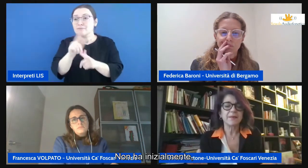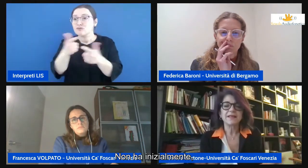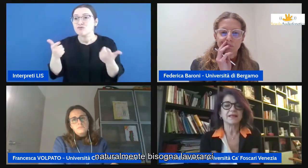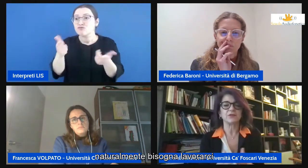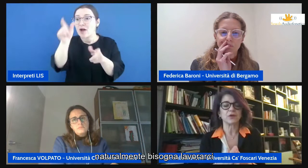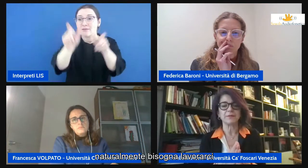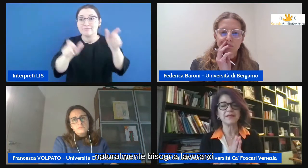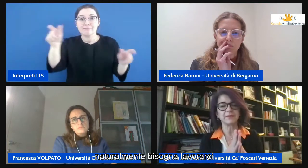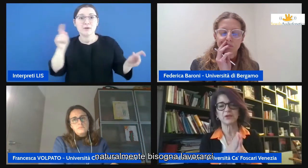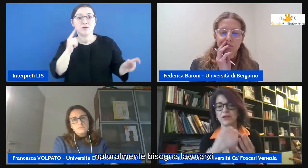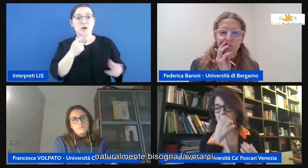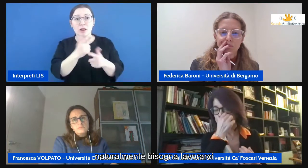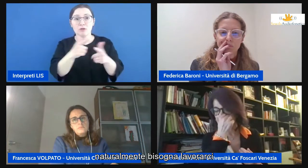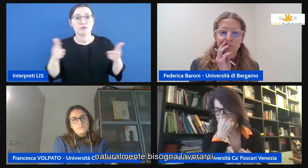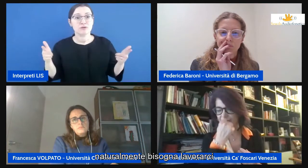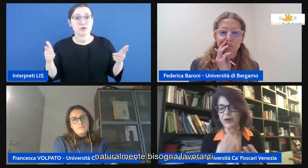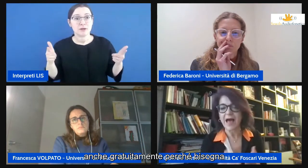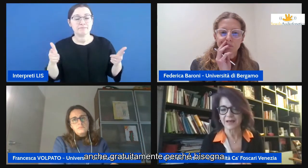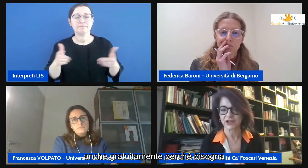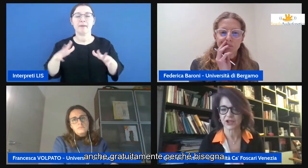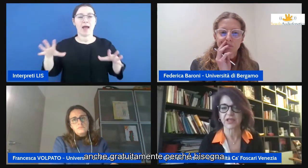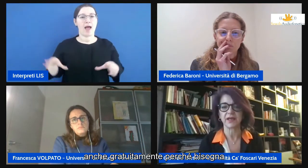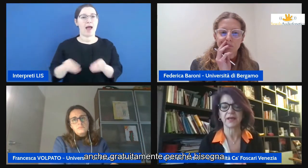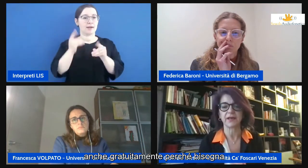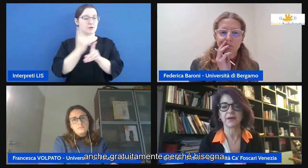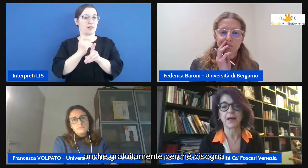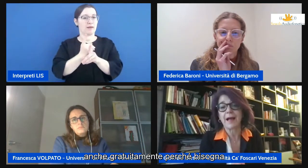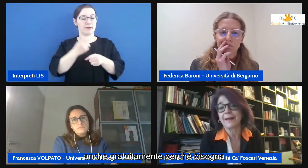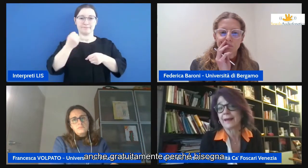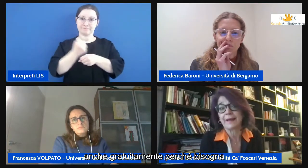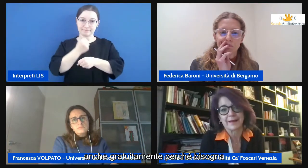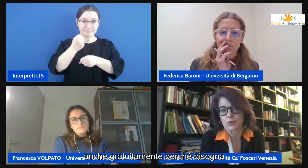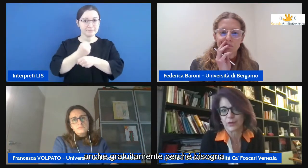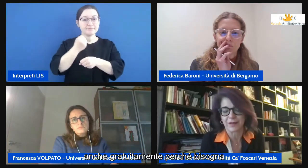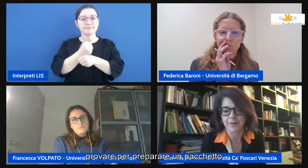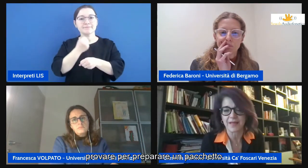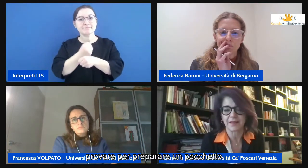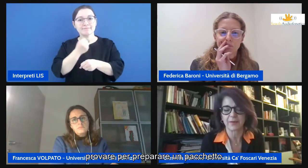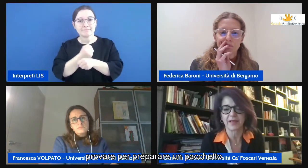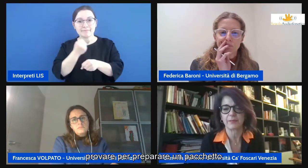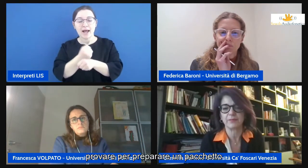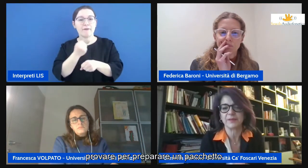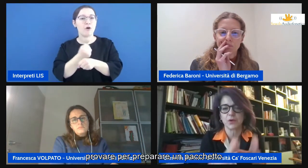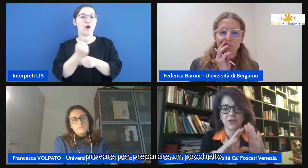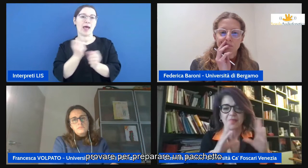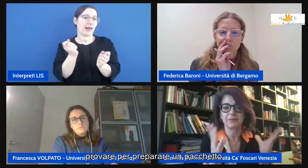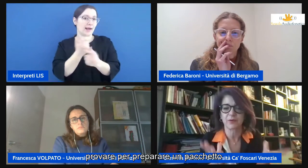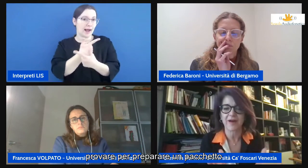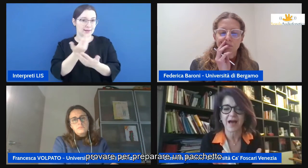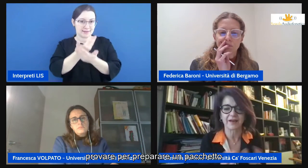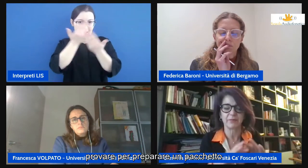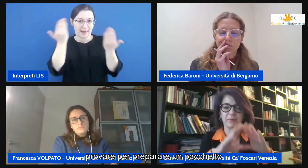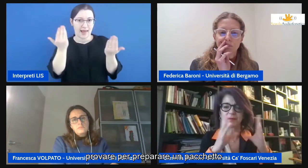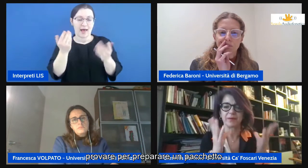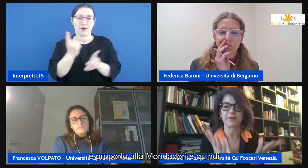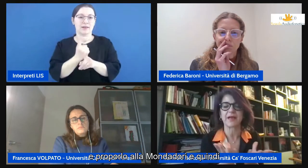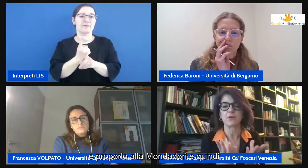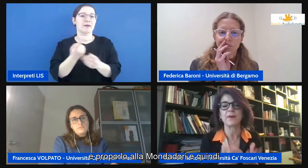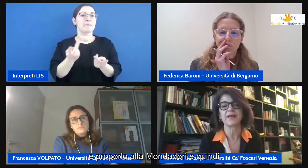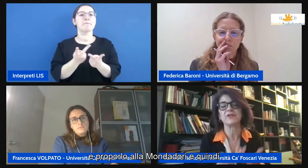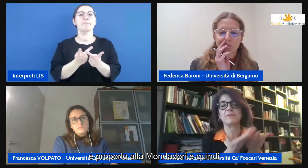inizialmente naturalmente bisogna lavorarci anche gratuitamente perché bisogna provare